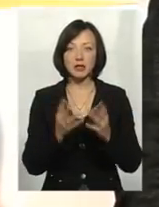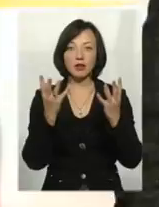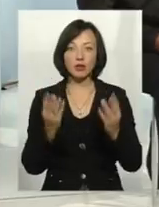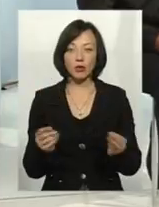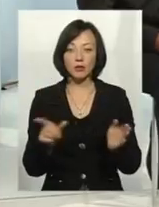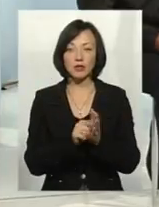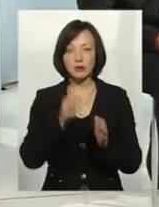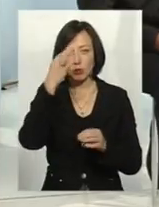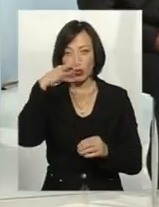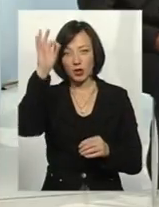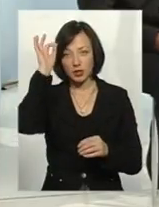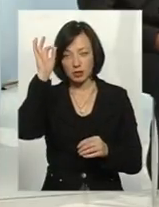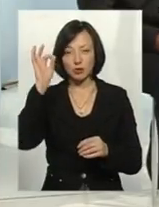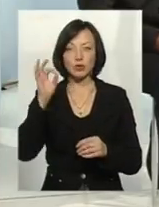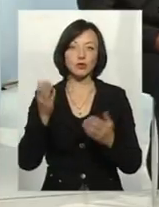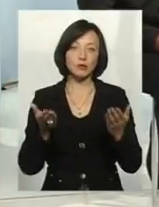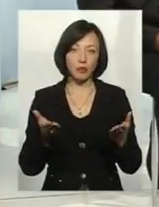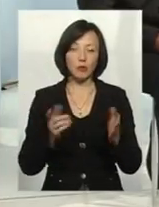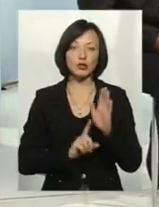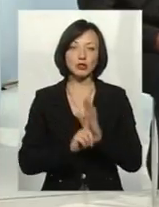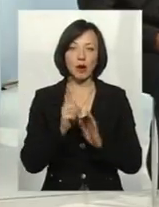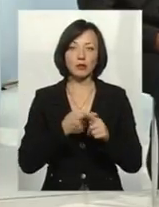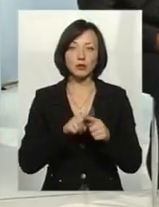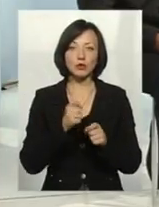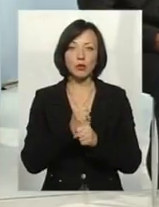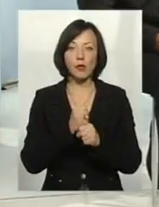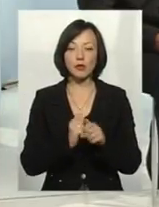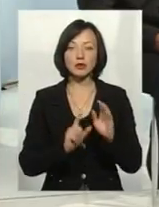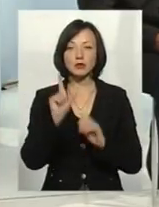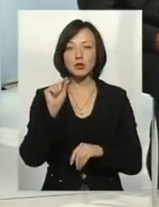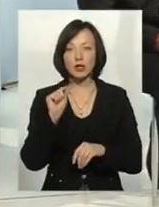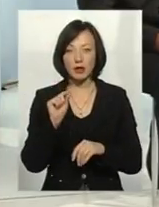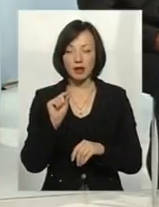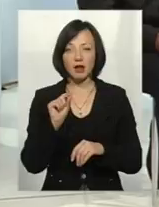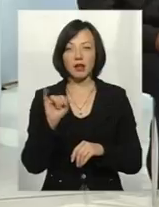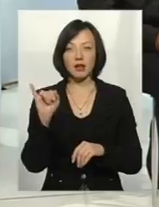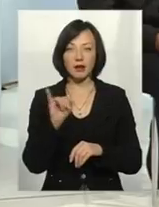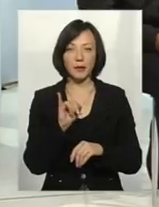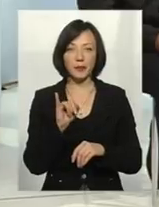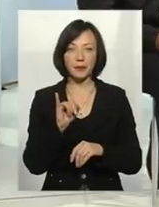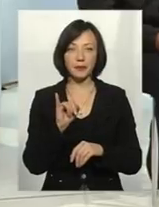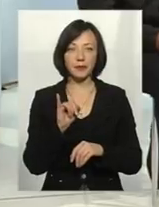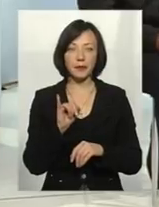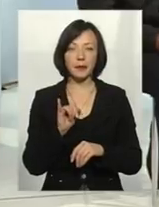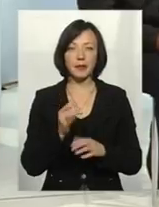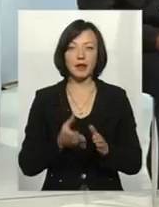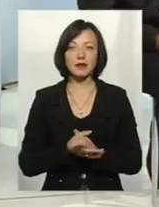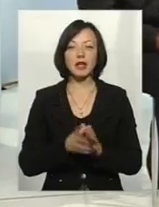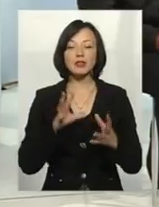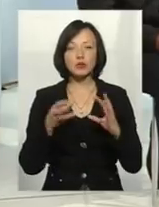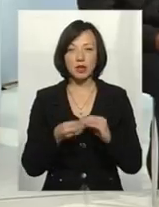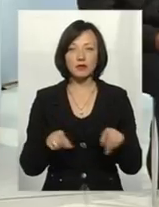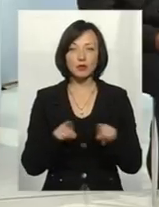поліцією, я думаю, і що ми почнемо цю роботу прямо з понеділка, і якісь результати